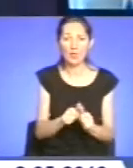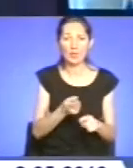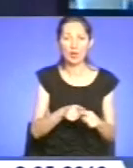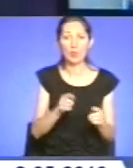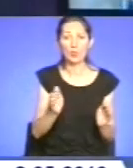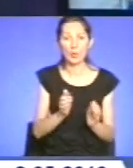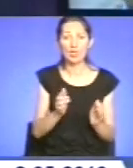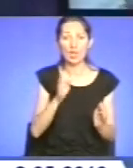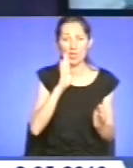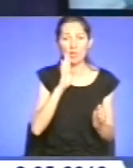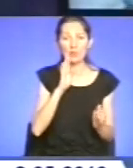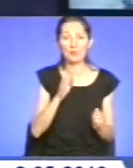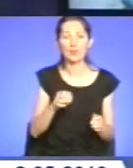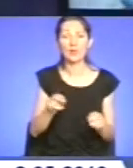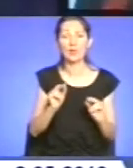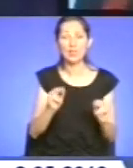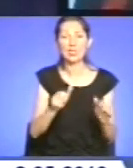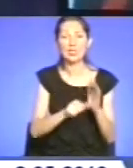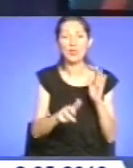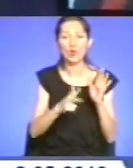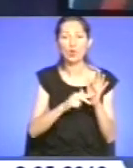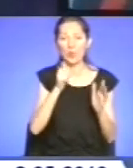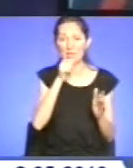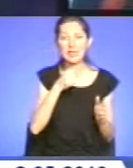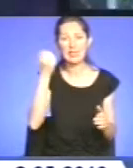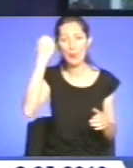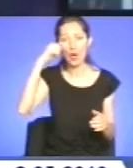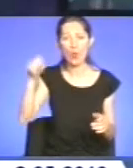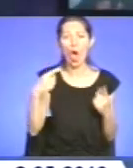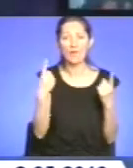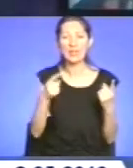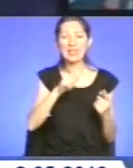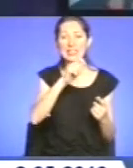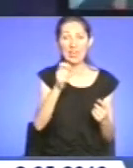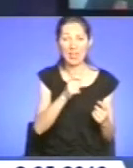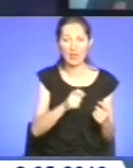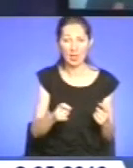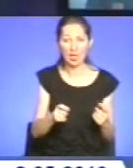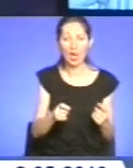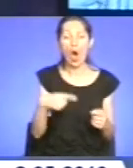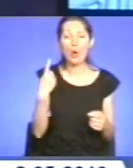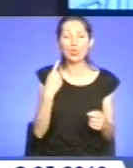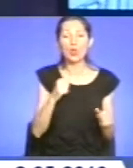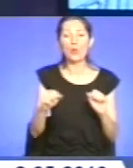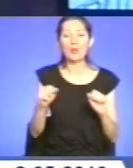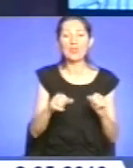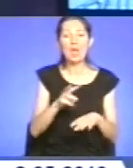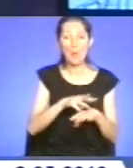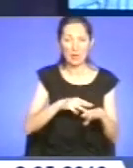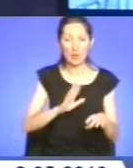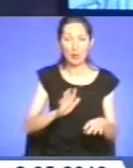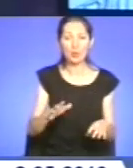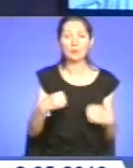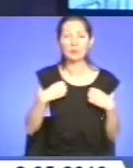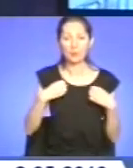З нагоди 68-й річниці перемоги у Великій вітчизняній війні в обласному управлінні міліції відбулися у